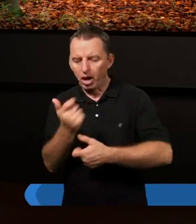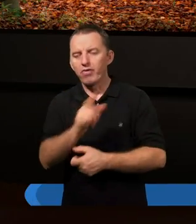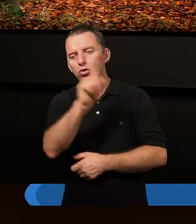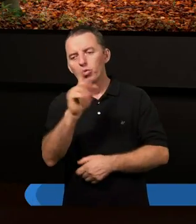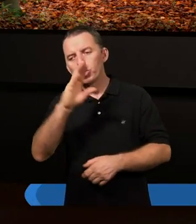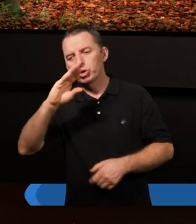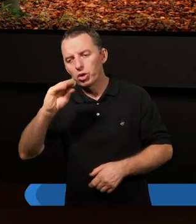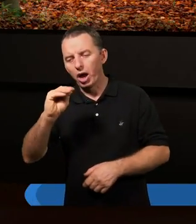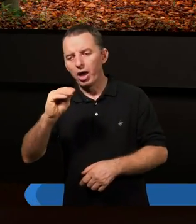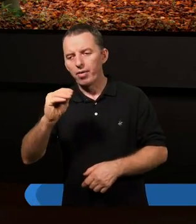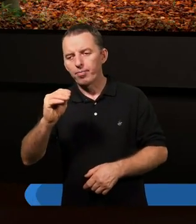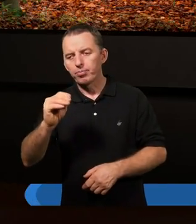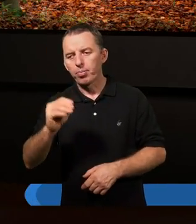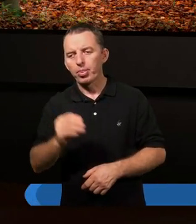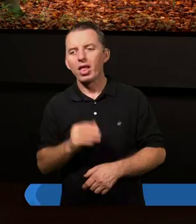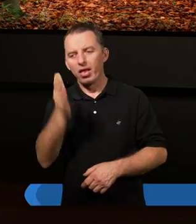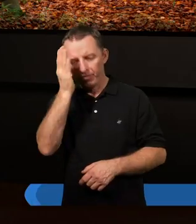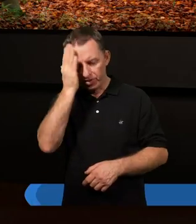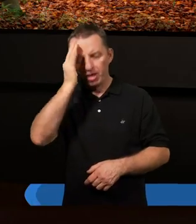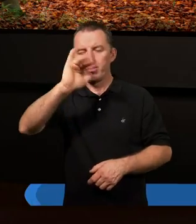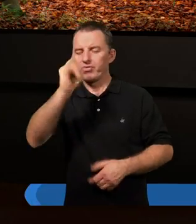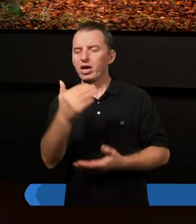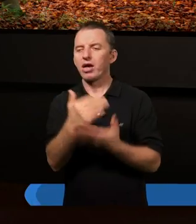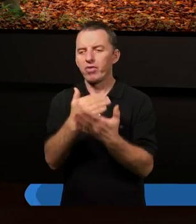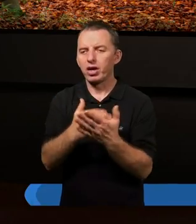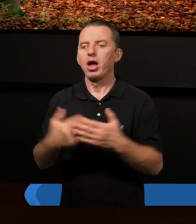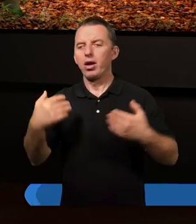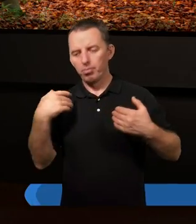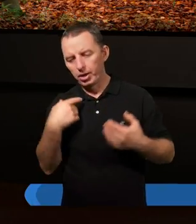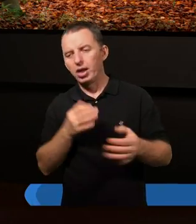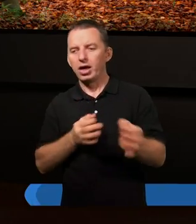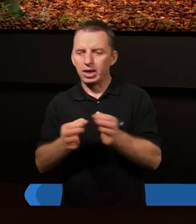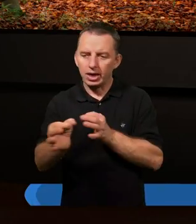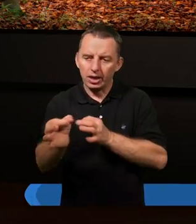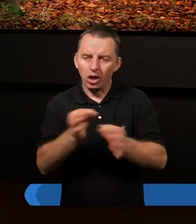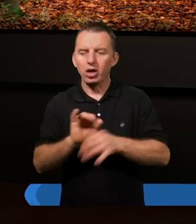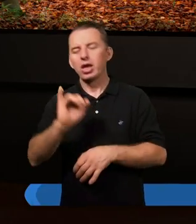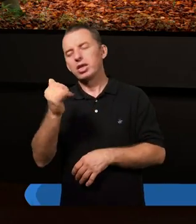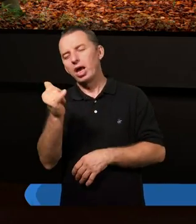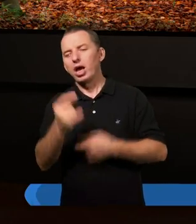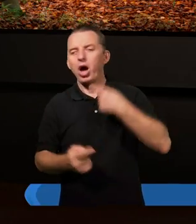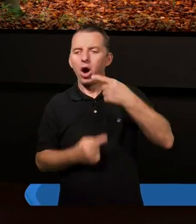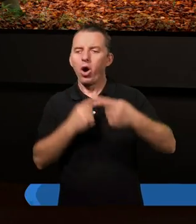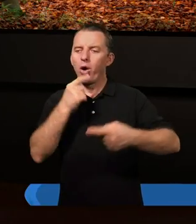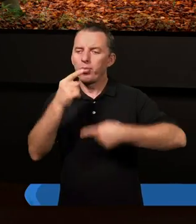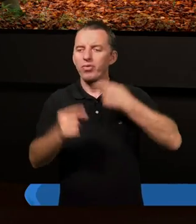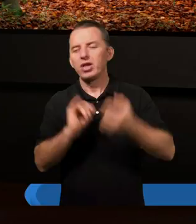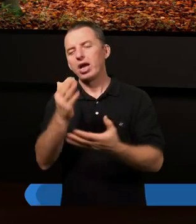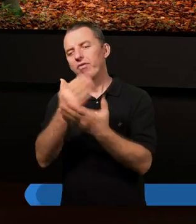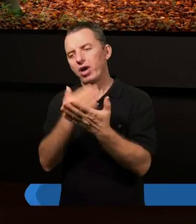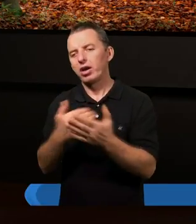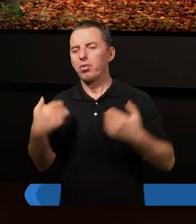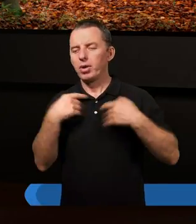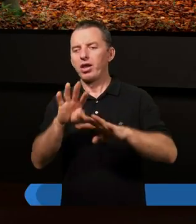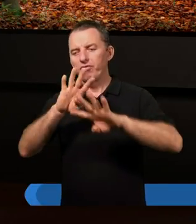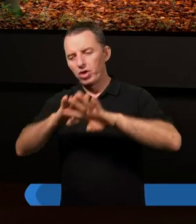wiemy w jakich warunkach byli z historii czy z jakichś tam opowiadań, w jakich warunkach byli